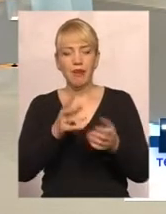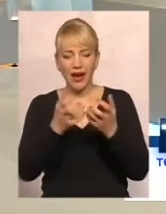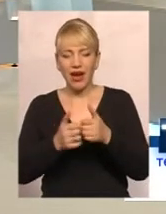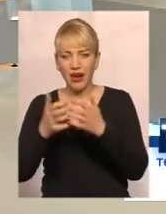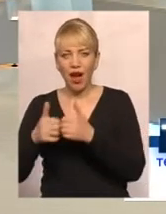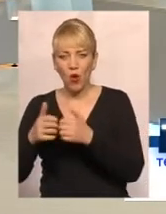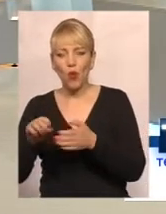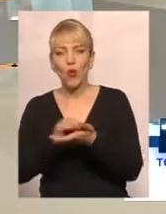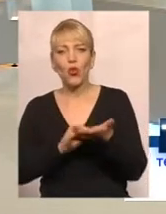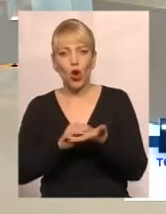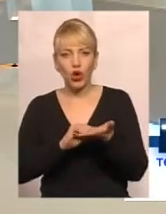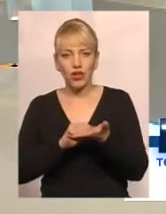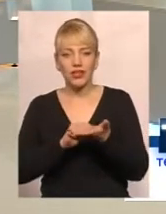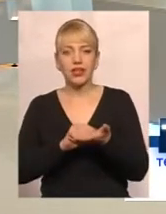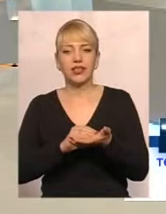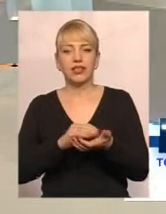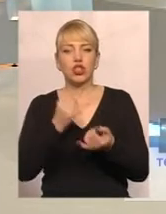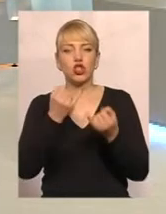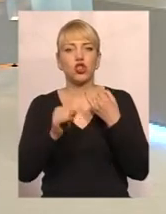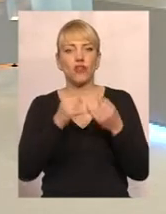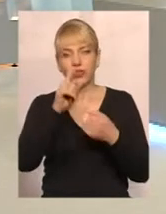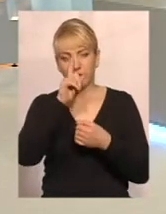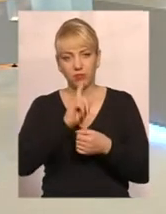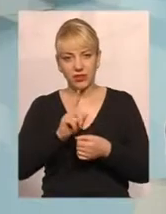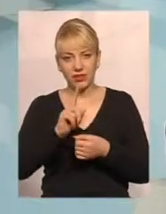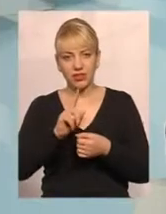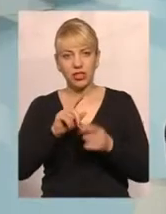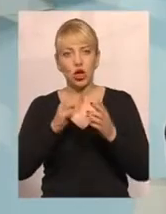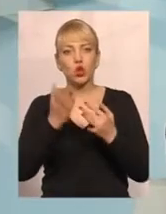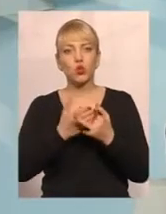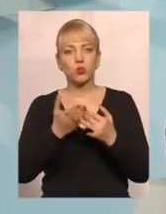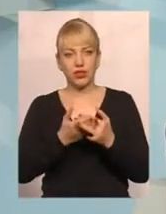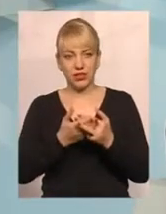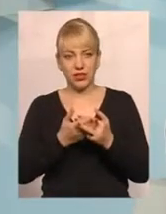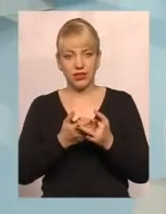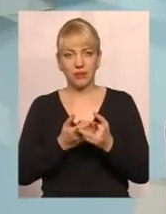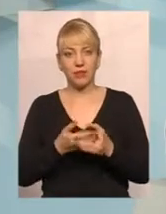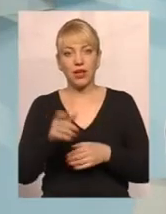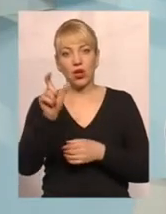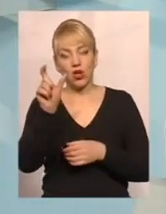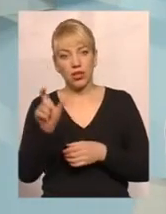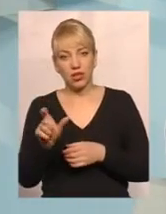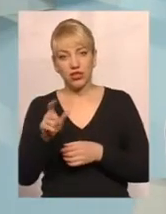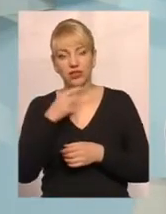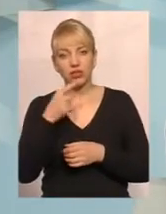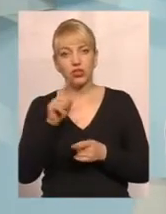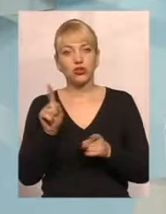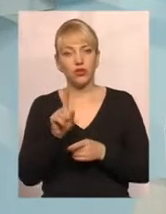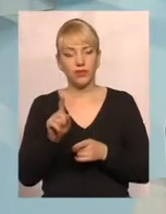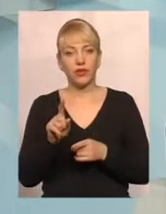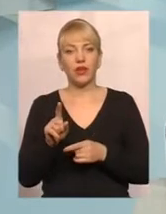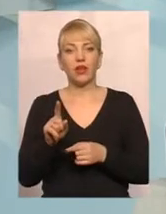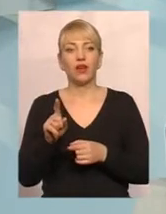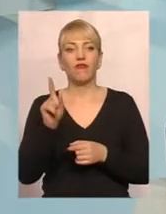за жовтень місяць. Ну, оскільки телеглядач зазначила, що вона